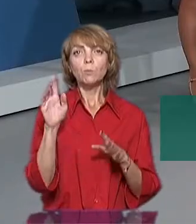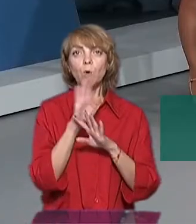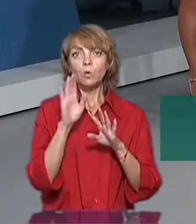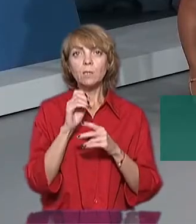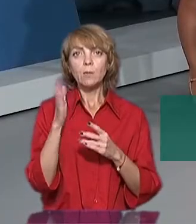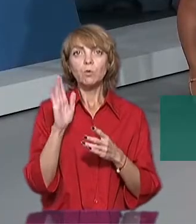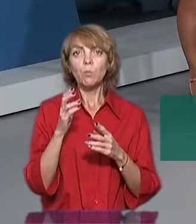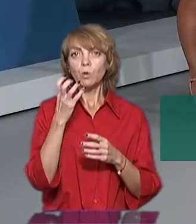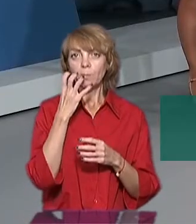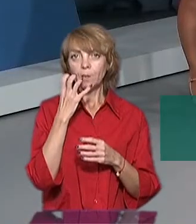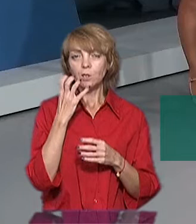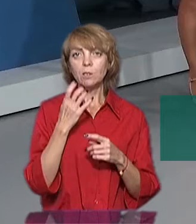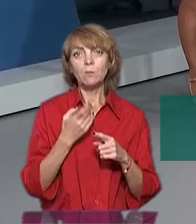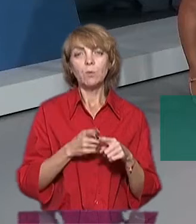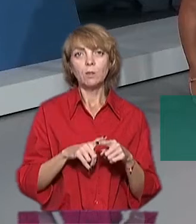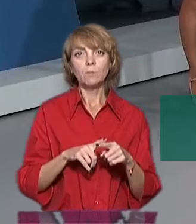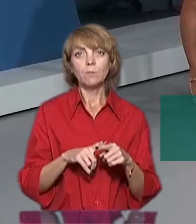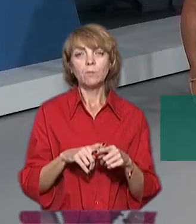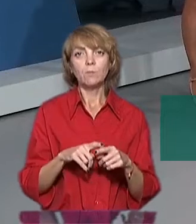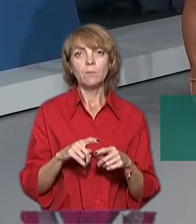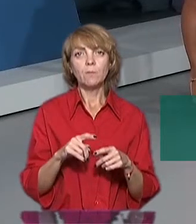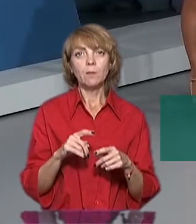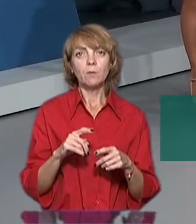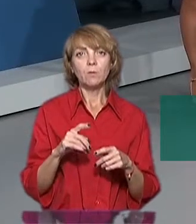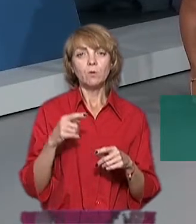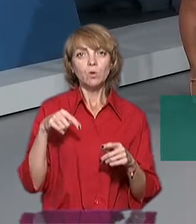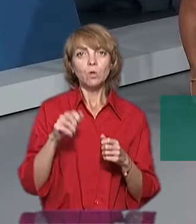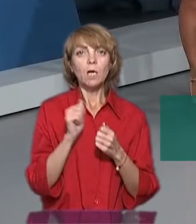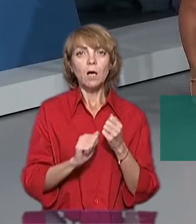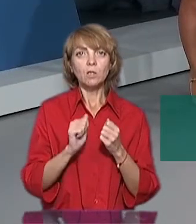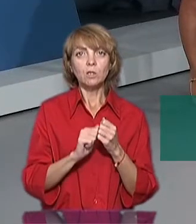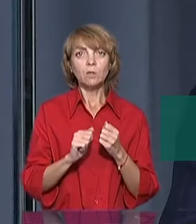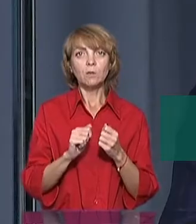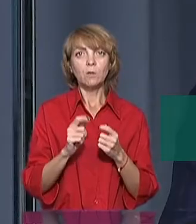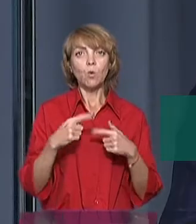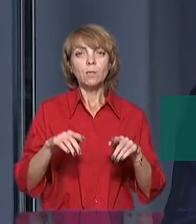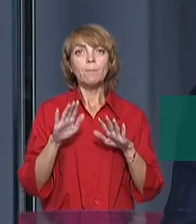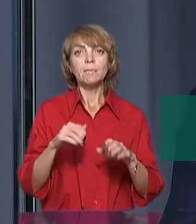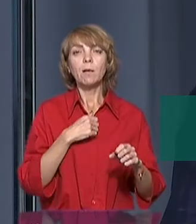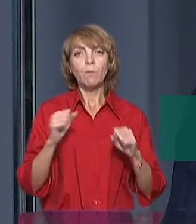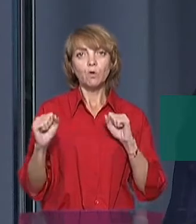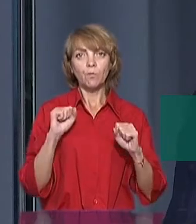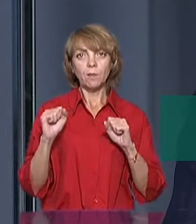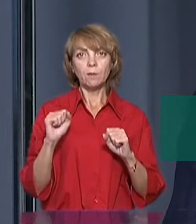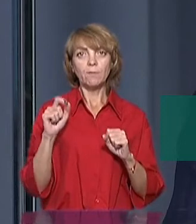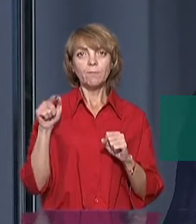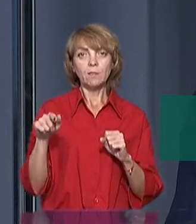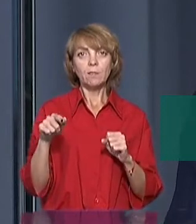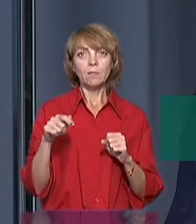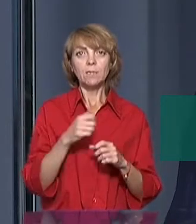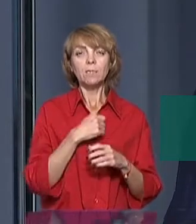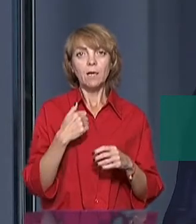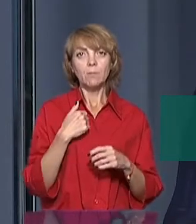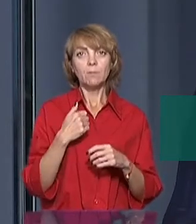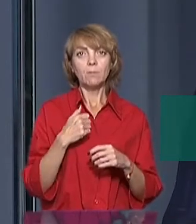за яким буде потеплення? є прогноз погоди, буде потеплення, тому тут кожен орган місцевого самоврядування сам